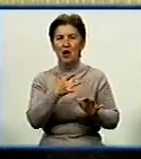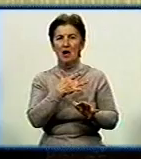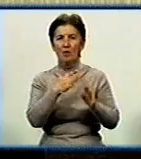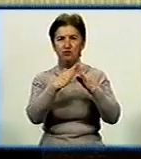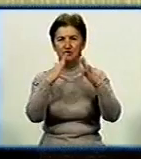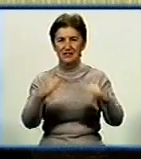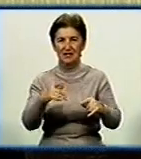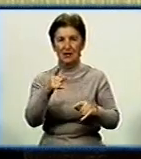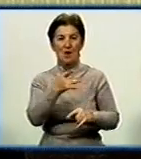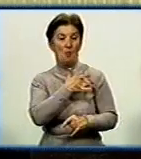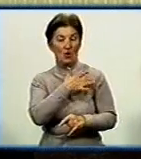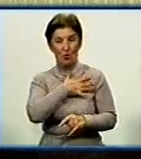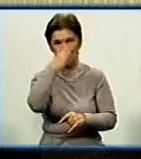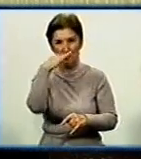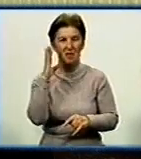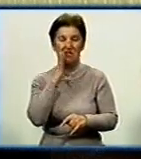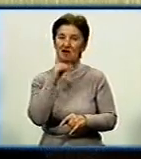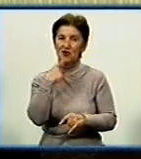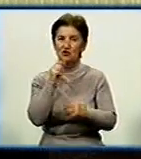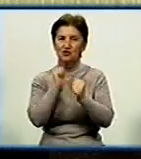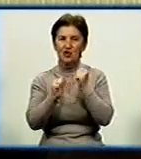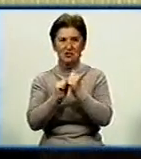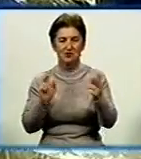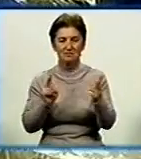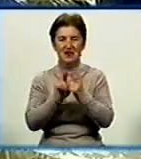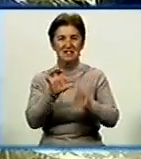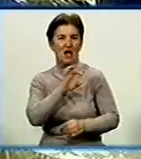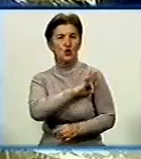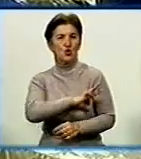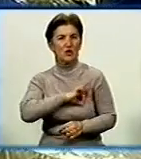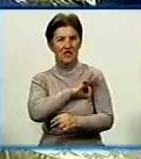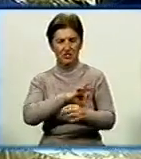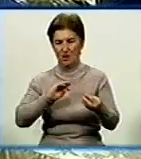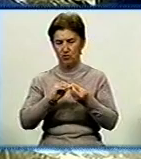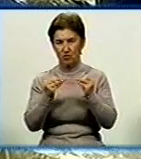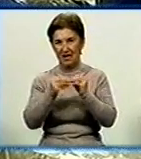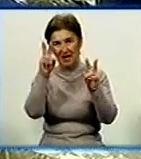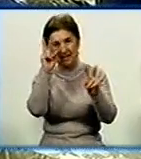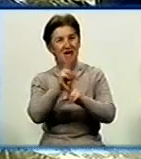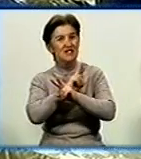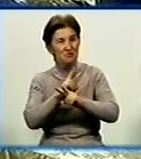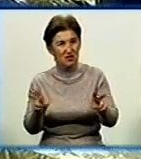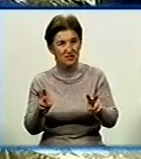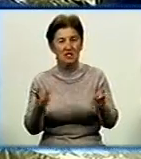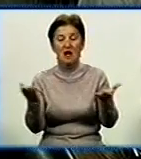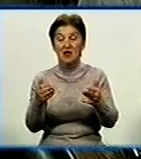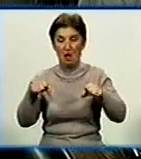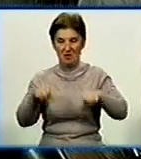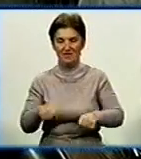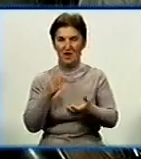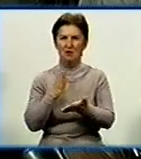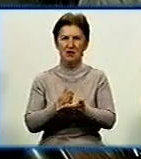сімей. Прийомні батьки кажуть, найчастіше стикаються з юридичними проблемами. Через необізнаність більшість не знають, які права мають.